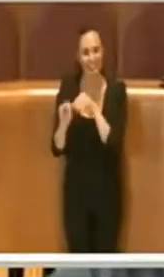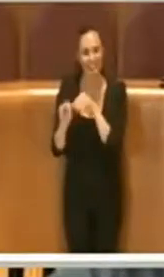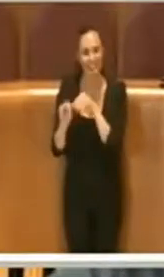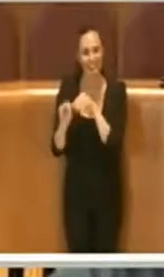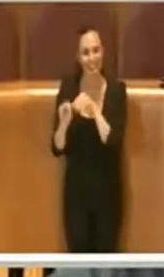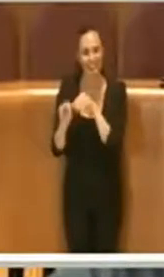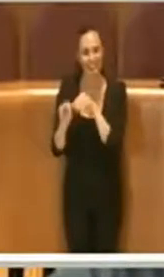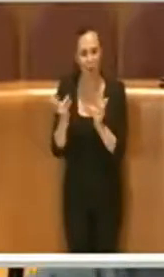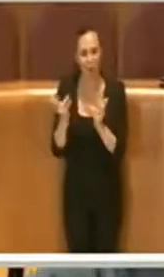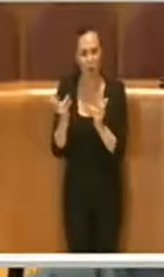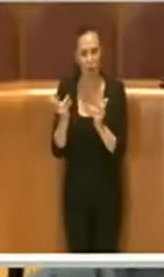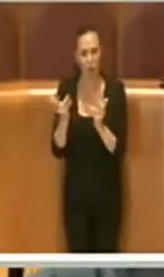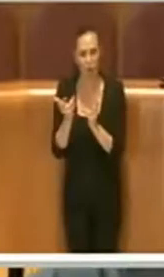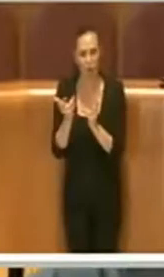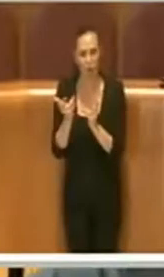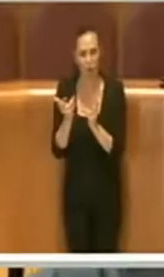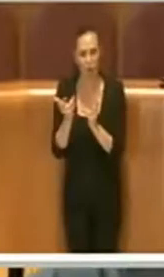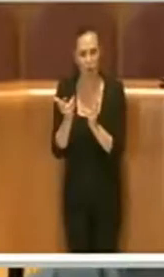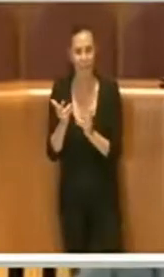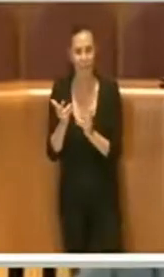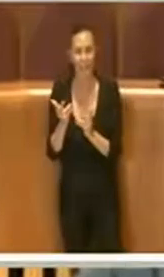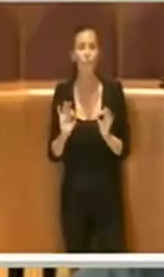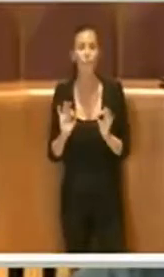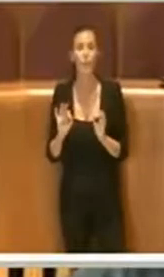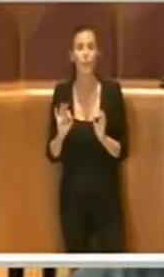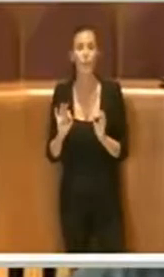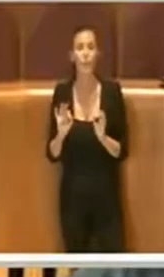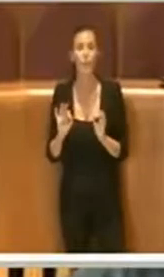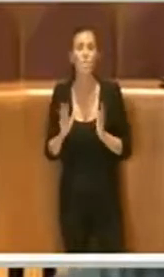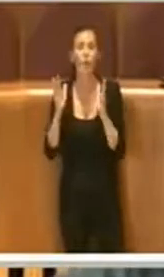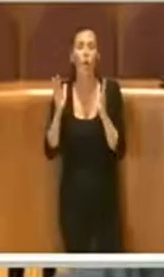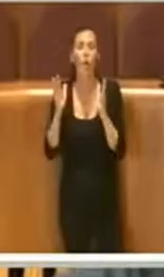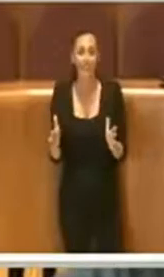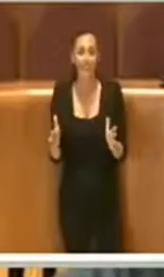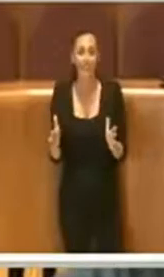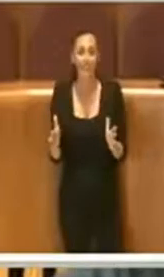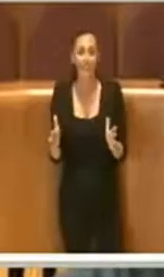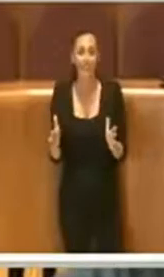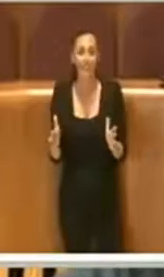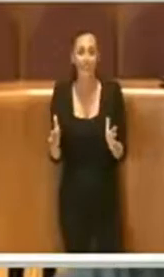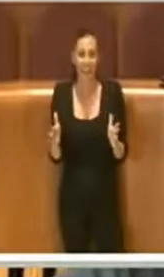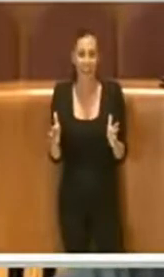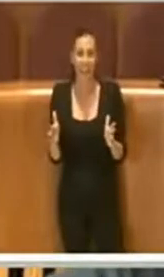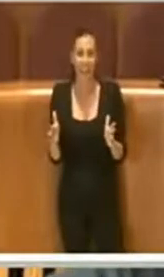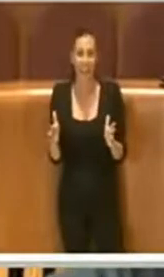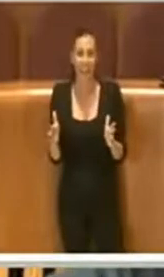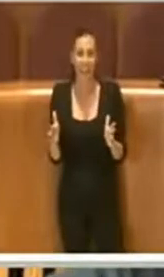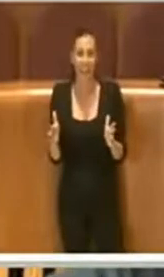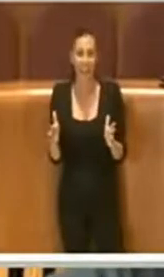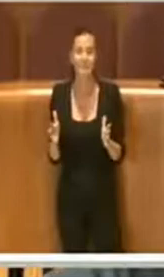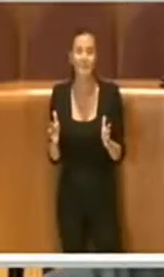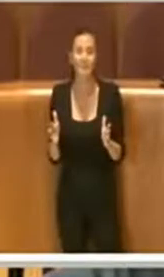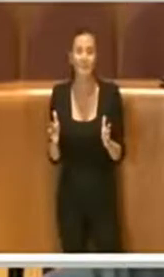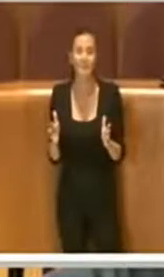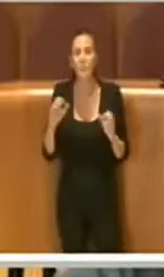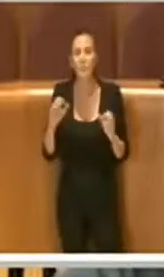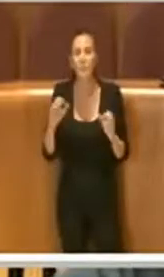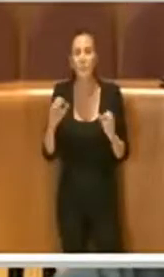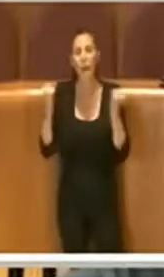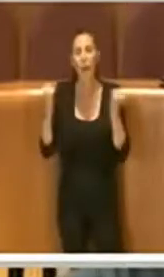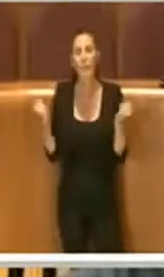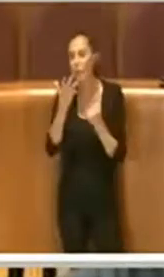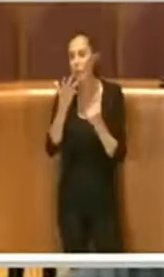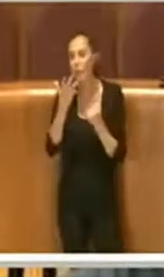alla volontà che di fatto è manifestata anche dallo stesso